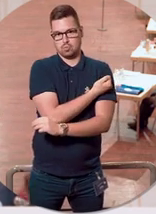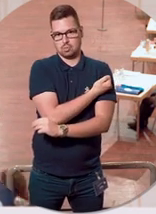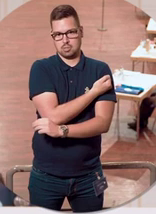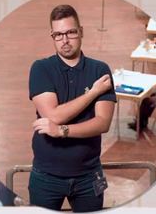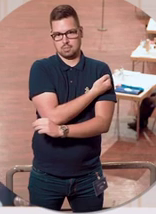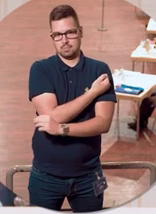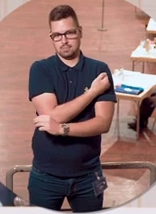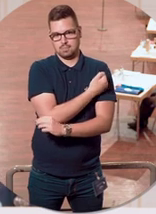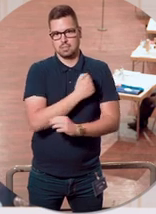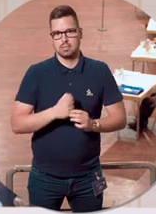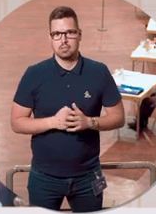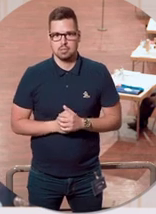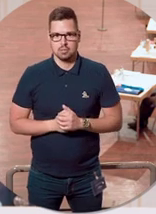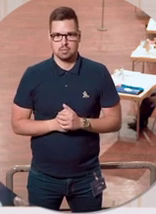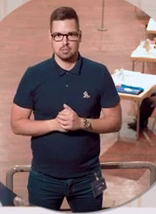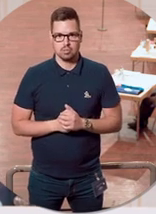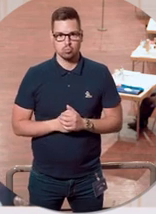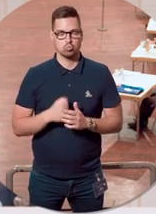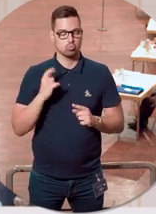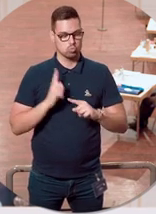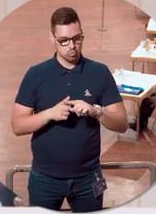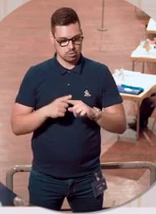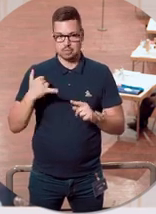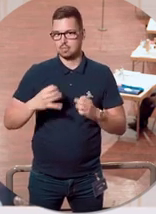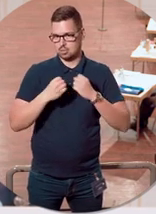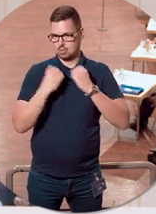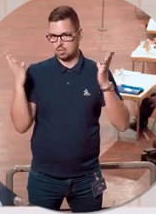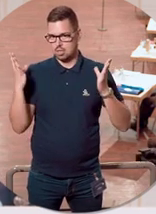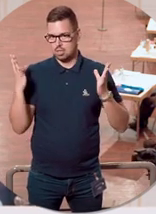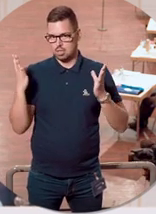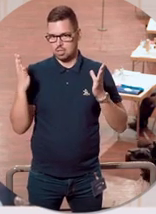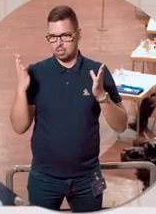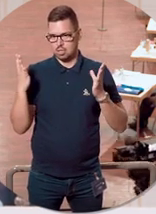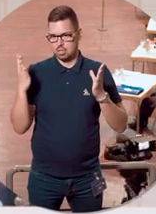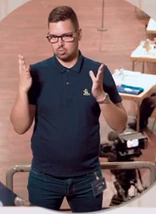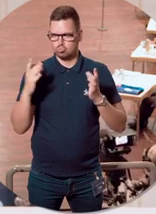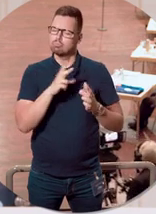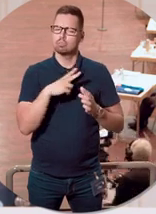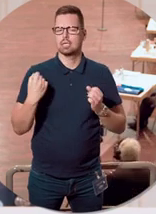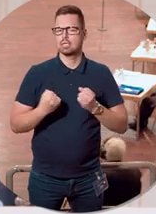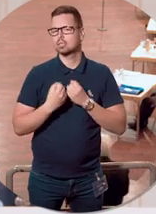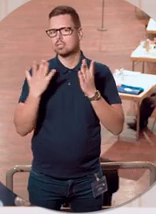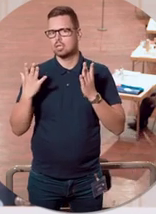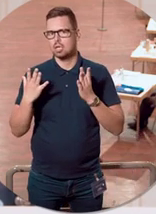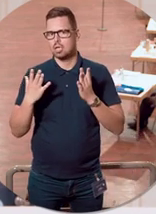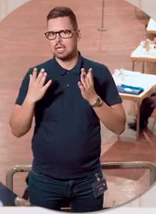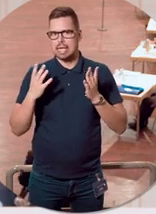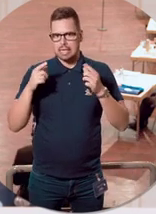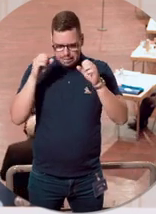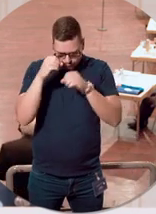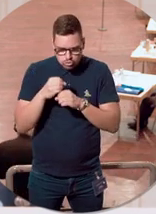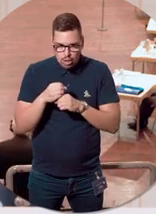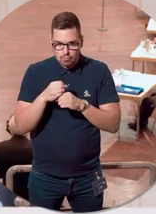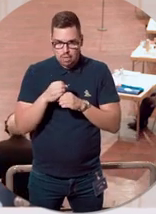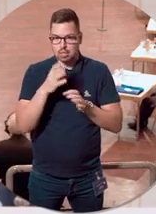vollständig Geimpfte. Und mittlerweile ist es eben geklärt oder schon etwas länger geklärt. Nämlich haben Wissenschaftlerinnen und Wissenschaftler